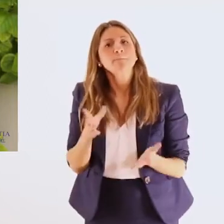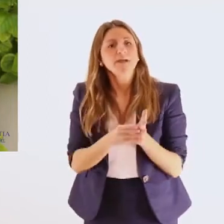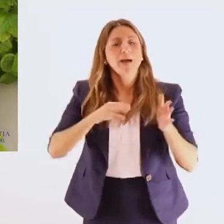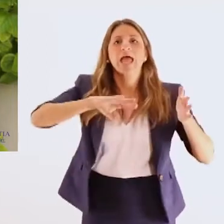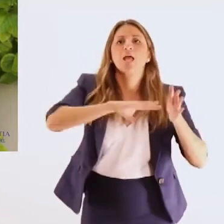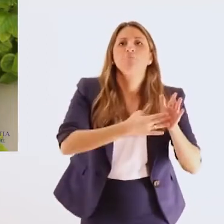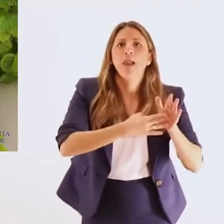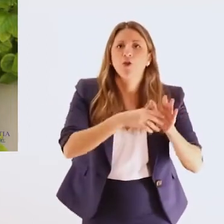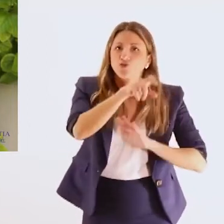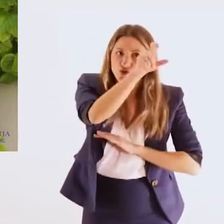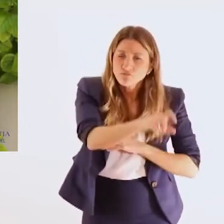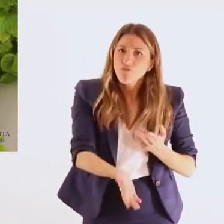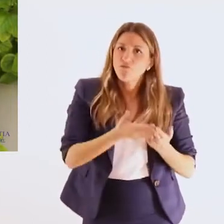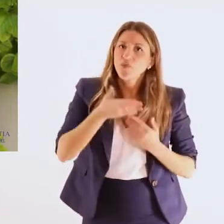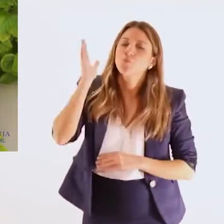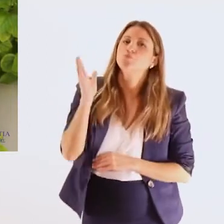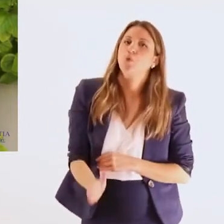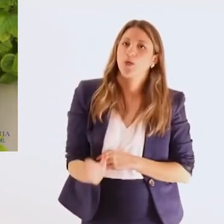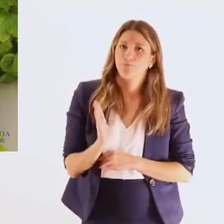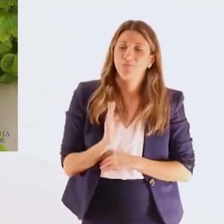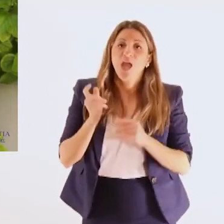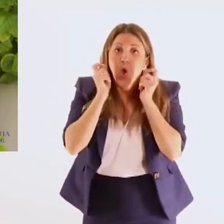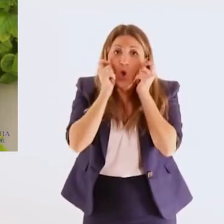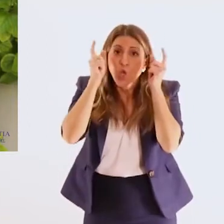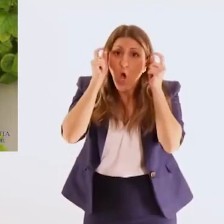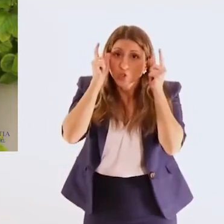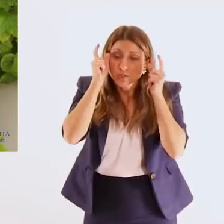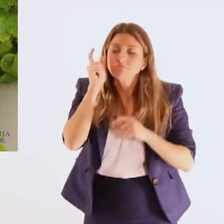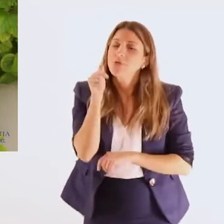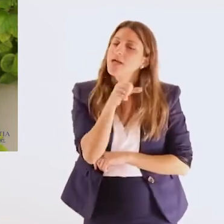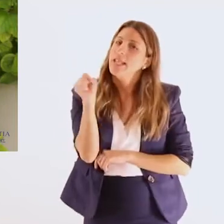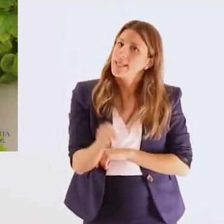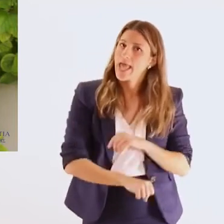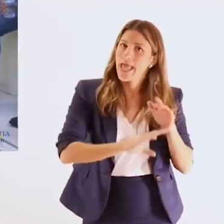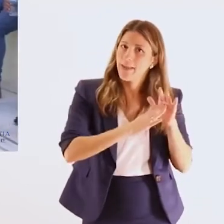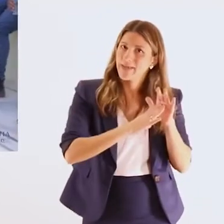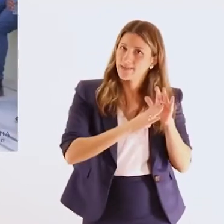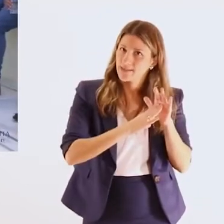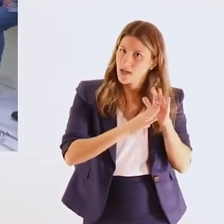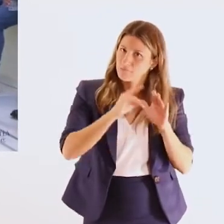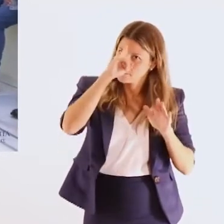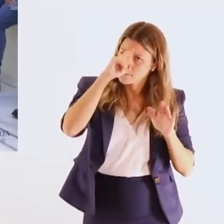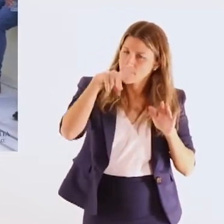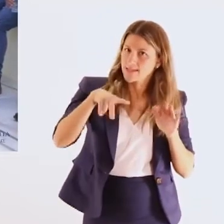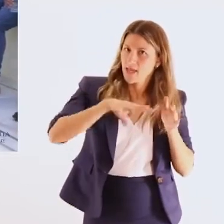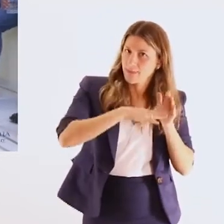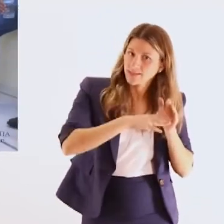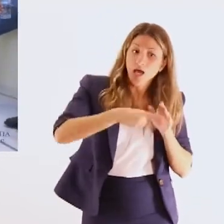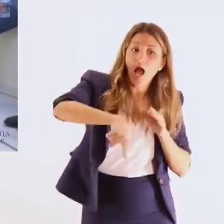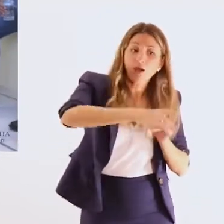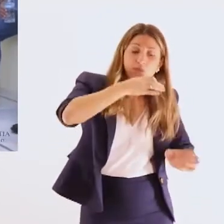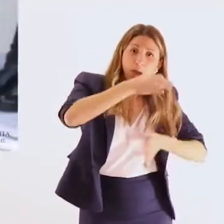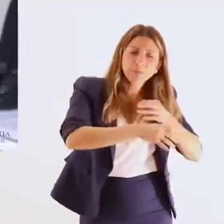μεταφέρει και στο περιβάλλον στο οικογενειακό, στο φιλικό, στο γενικό ώστε να επιτευχθεί ο στόχος ο βασικός